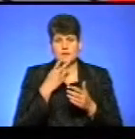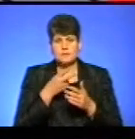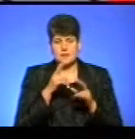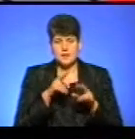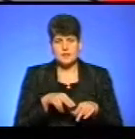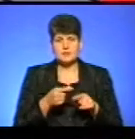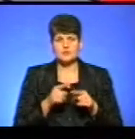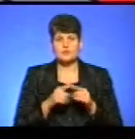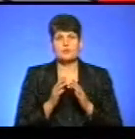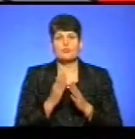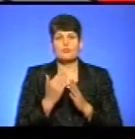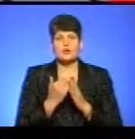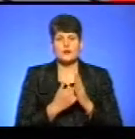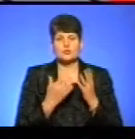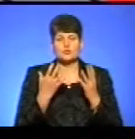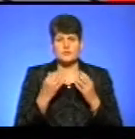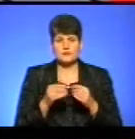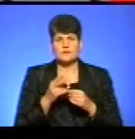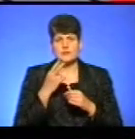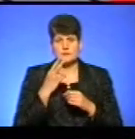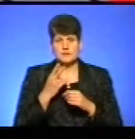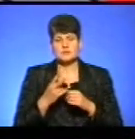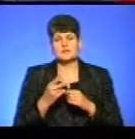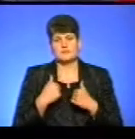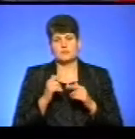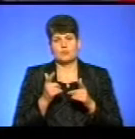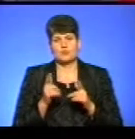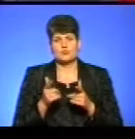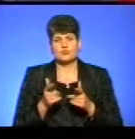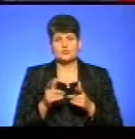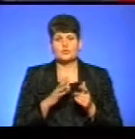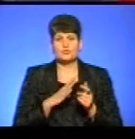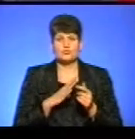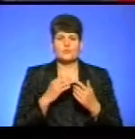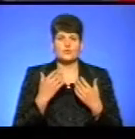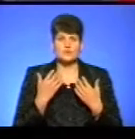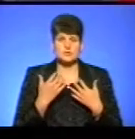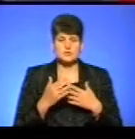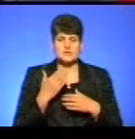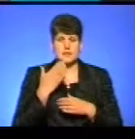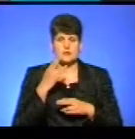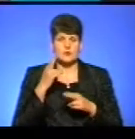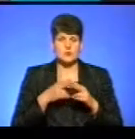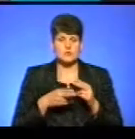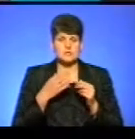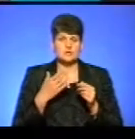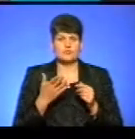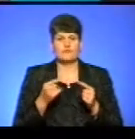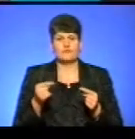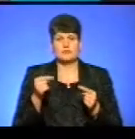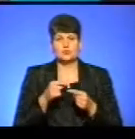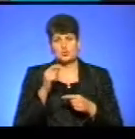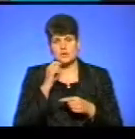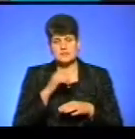порядку денного, який, як на мене, я з вами тут абсолютно погоджуюся, був уже остаточно визначений українським